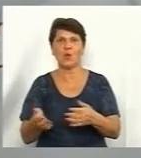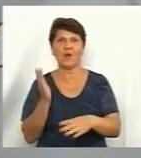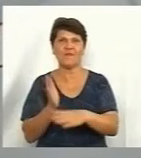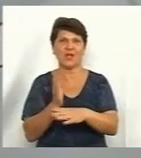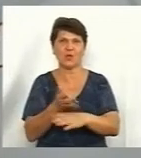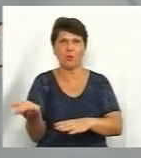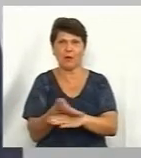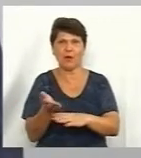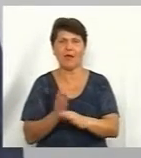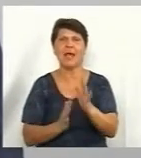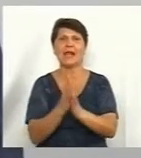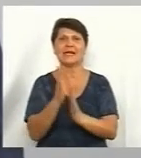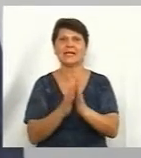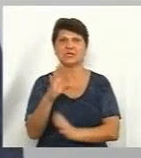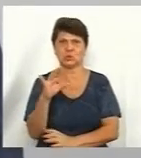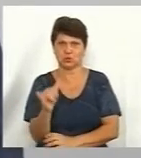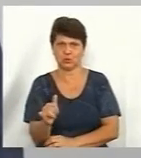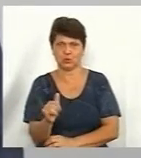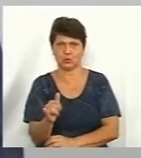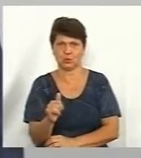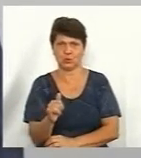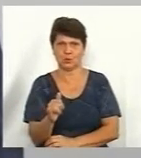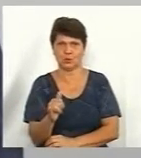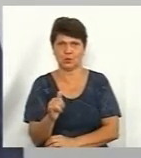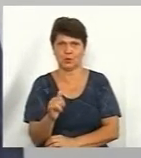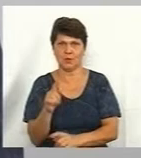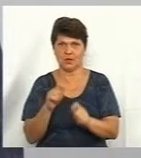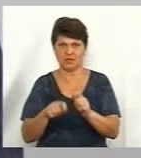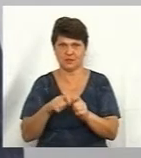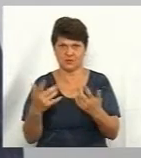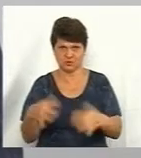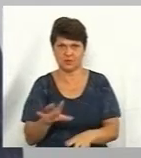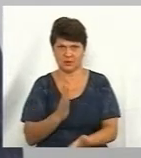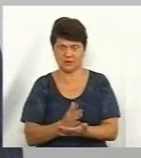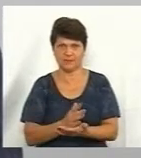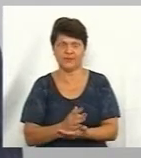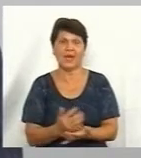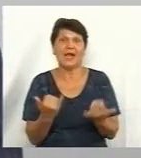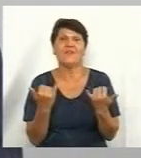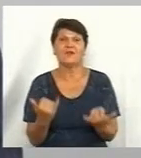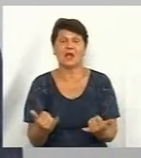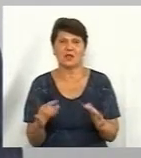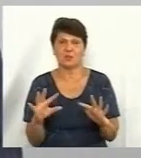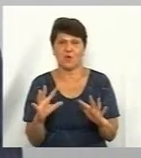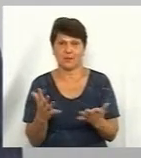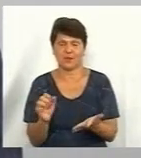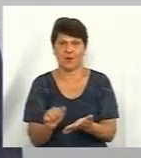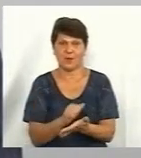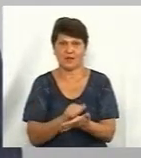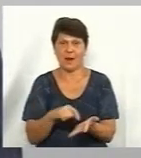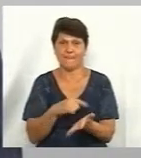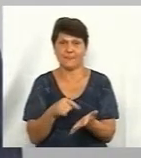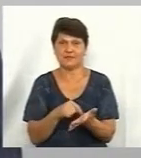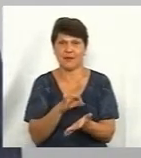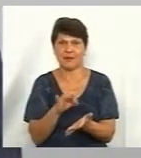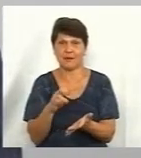місце на цьому місті? Стосовно вирубки, в даному випадку в матеріалах міської ради